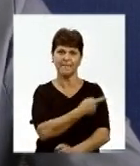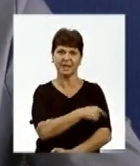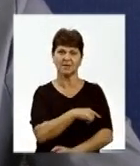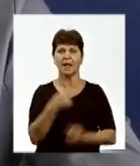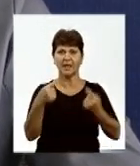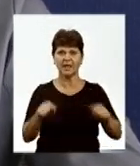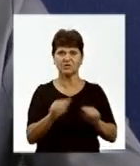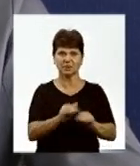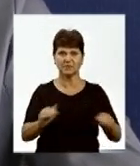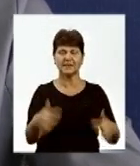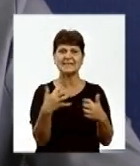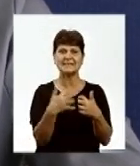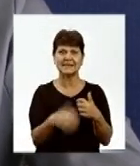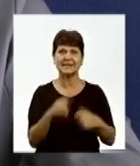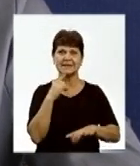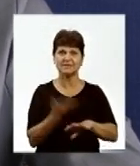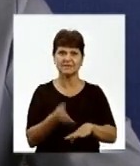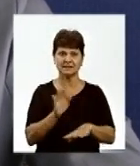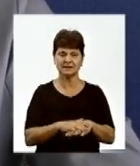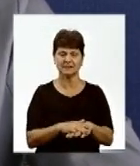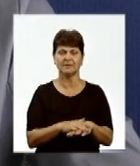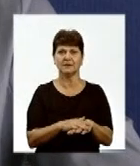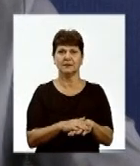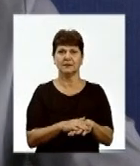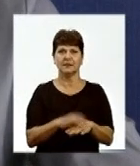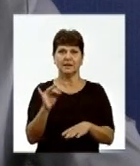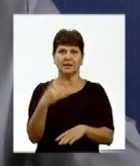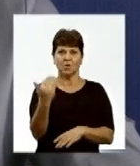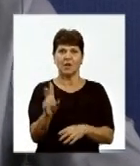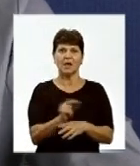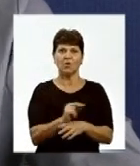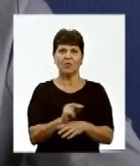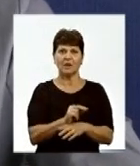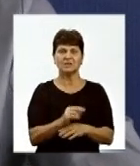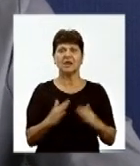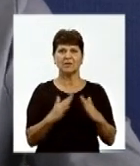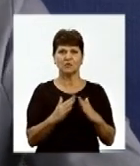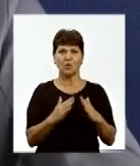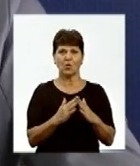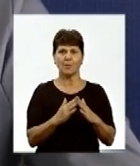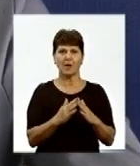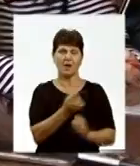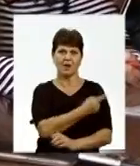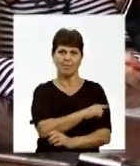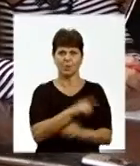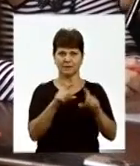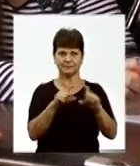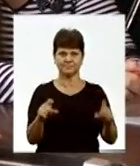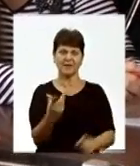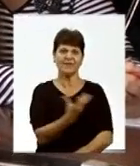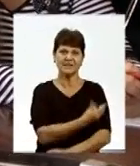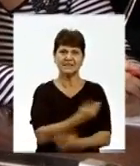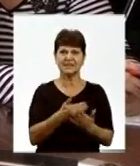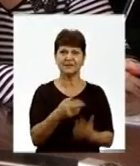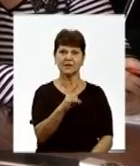Інші діти з середнього ступеню важкості і вони лікувались вдома в амбулаторних умовах. Вакцина від